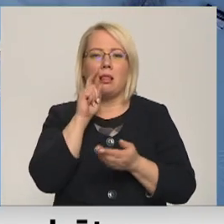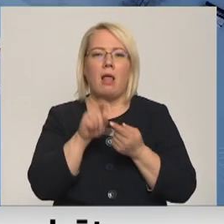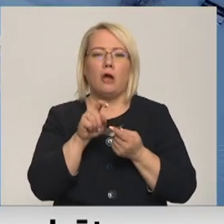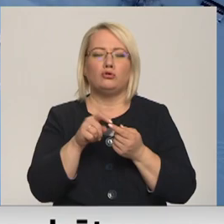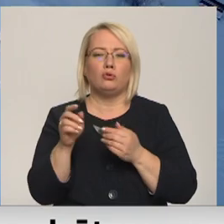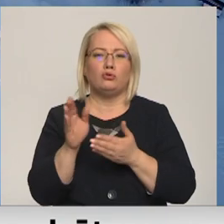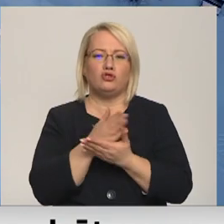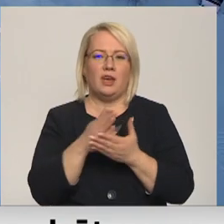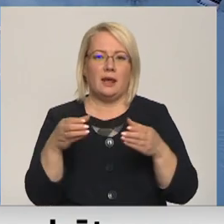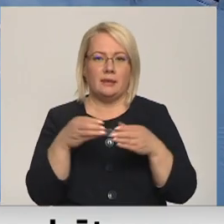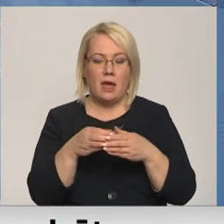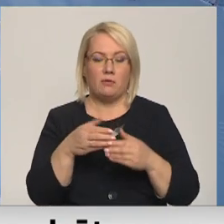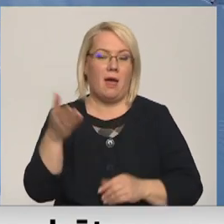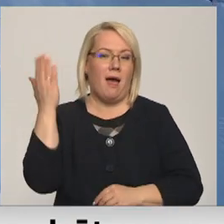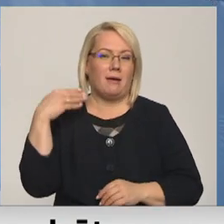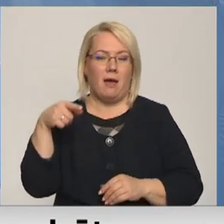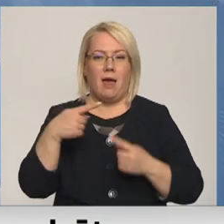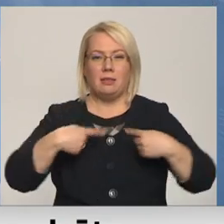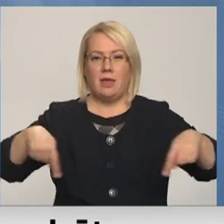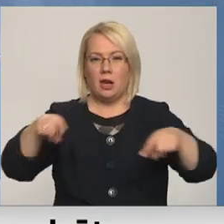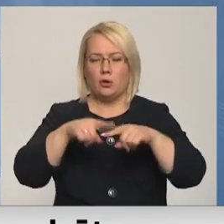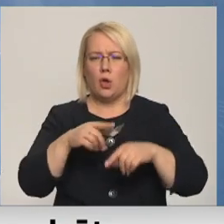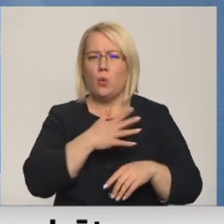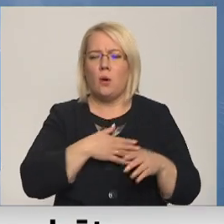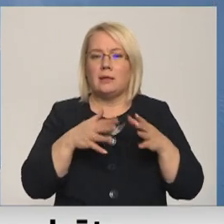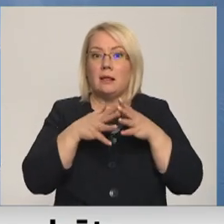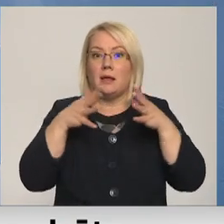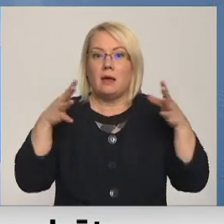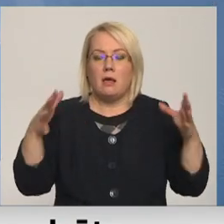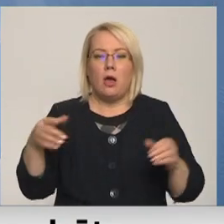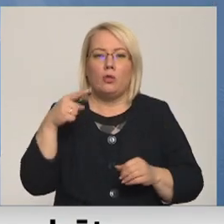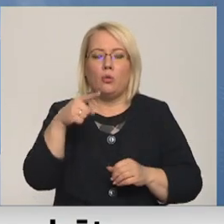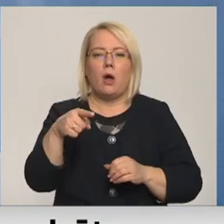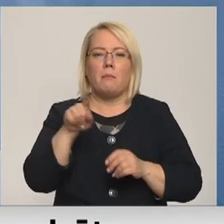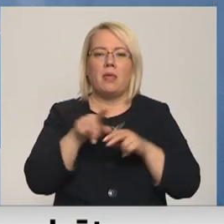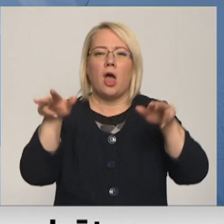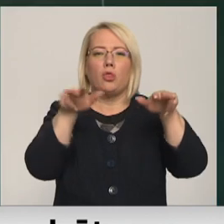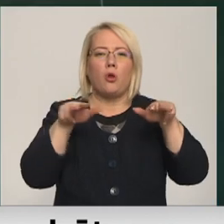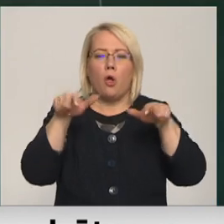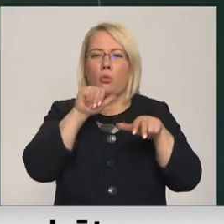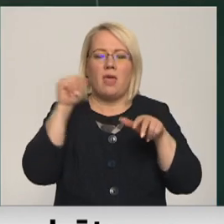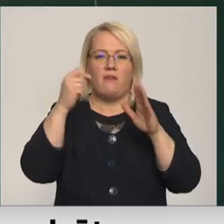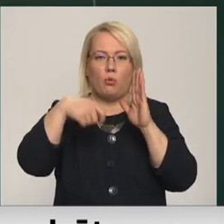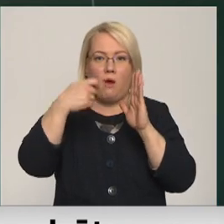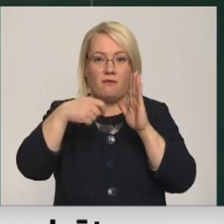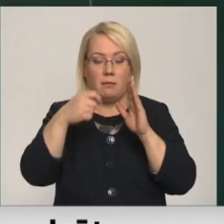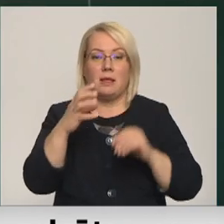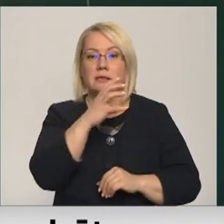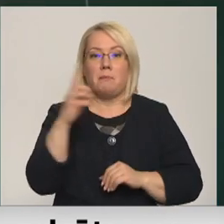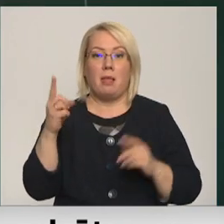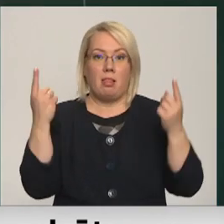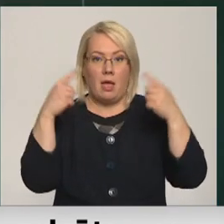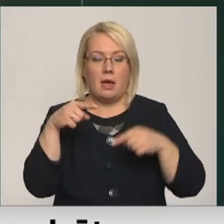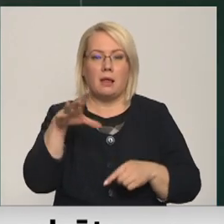Kadrezējā Kaltenes zivju audzētavas teritorijai ir tik iespēdīga, ka topat ar dronu nevar ietvert vienā kadrā. Padomu laiko šeit